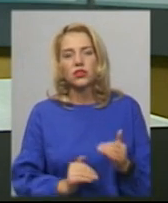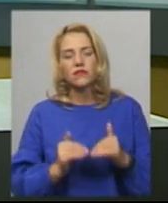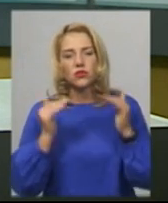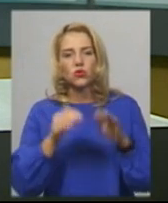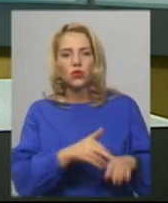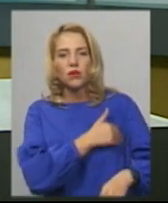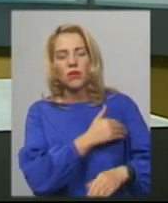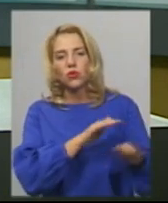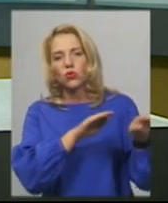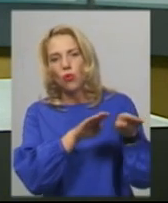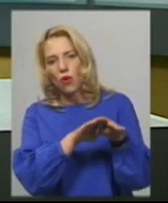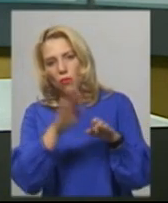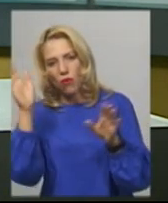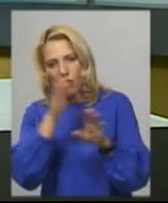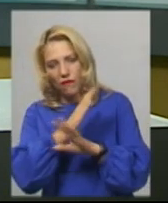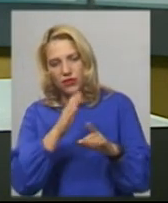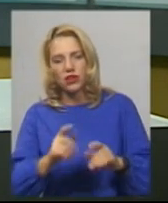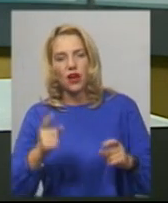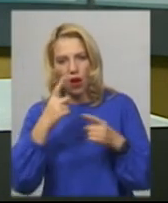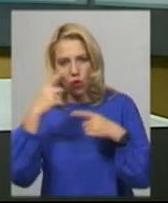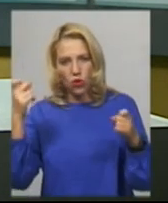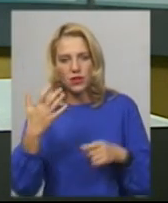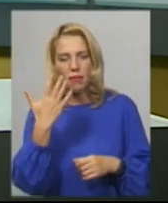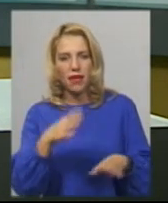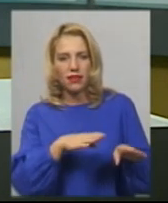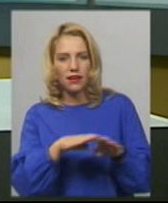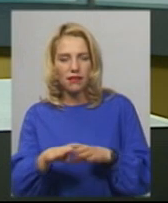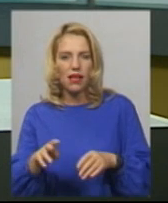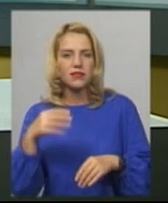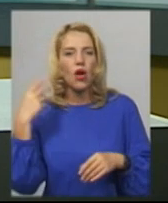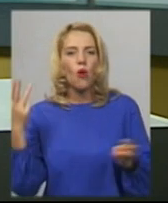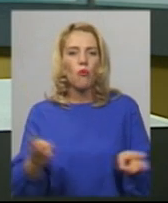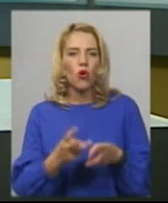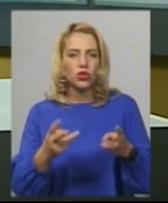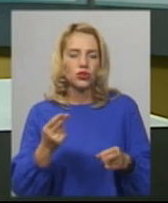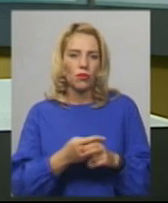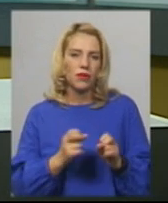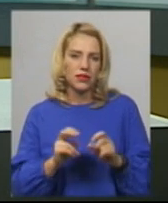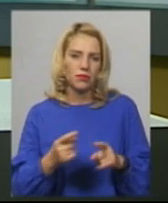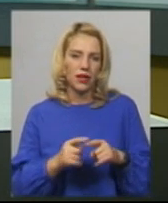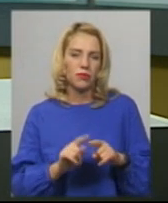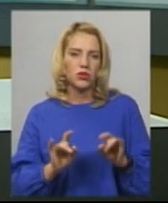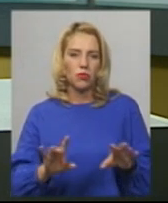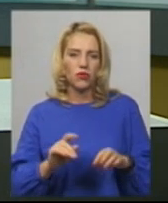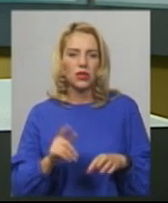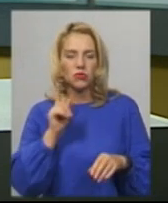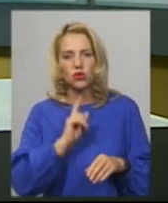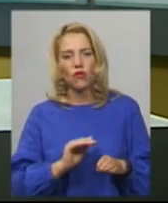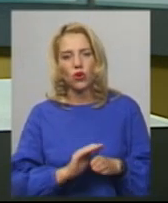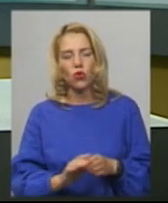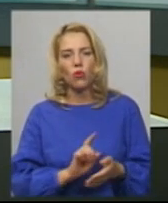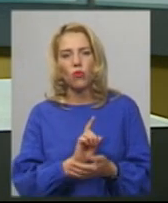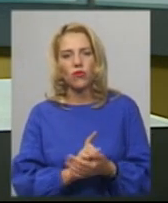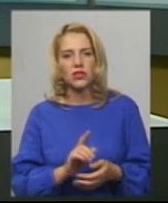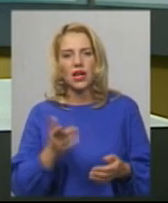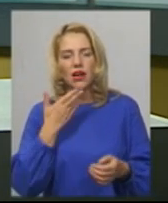повітря на Хмельниччині оголосили п'ятий клас пожежної небезпеки. Це найвищий рівень. Про це повідомив тимчасово виконуючий обов'язк речника